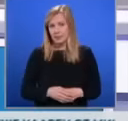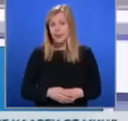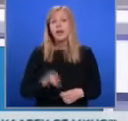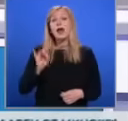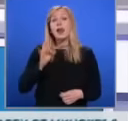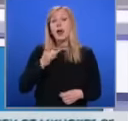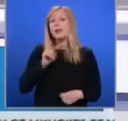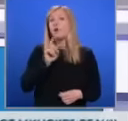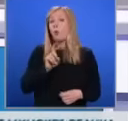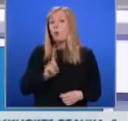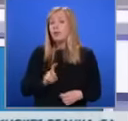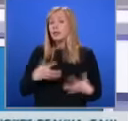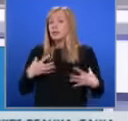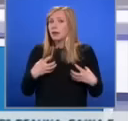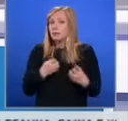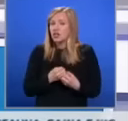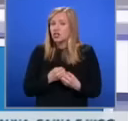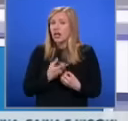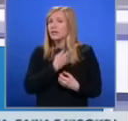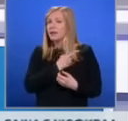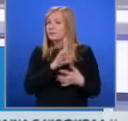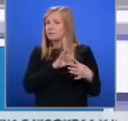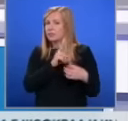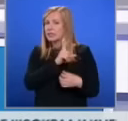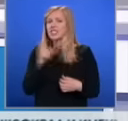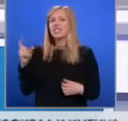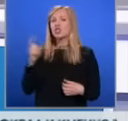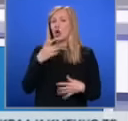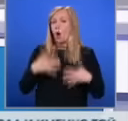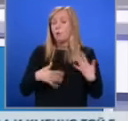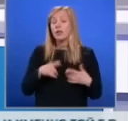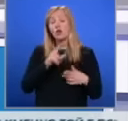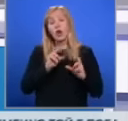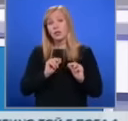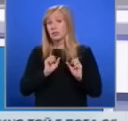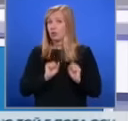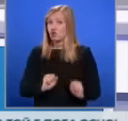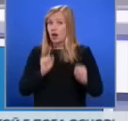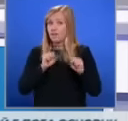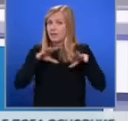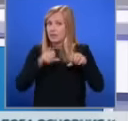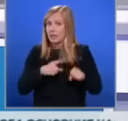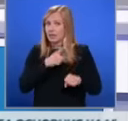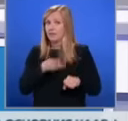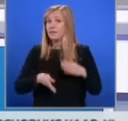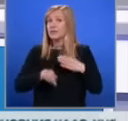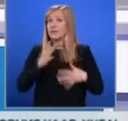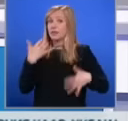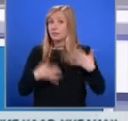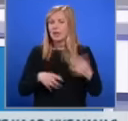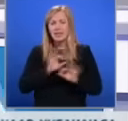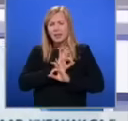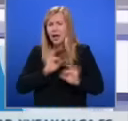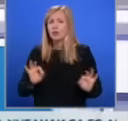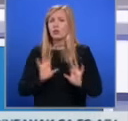коментира и напрежението поста София Скопие и заяви, че очаква властите в Северна Македония. Ясно да заявят, че побоят над